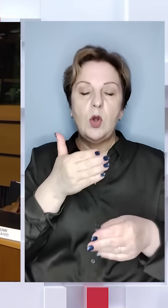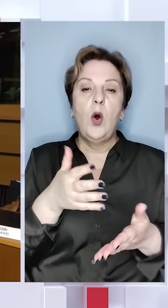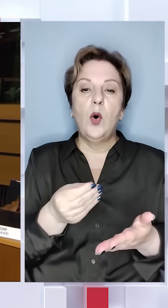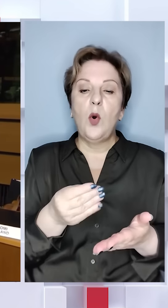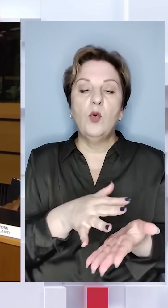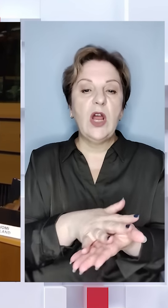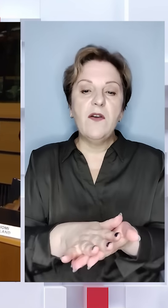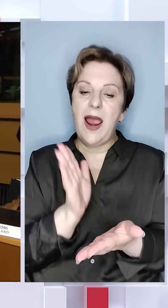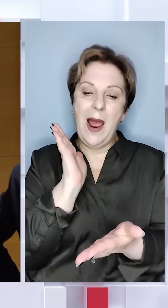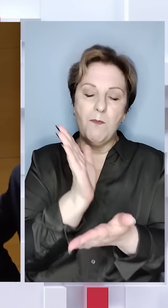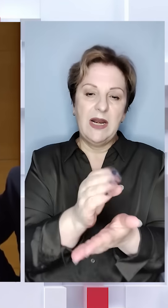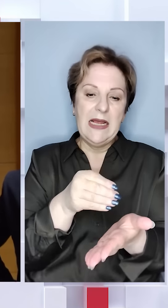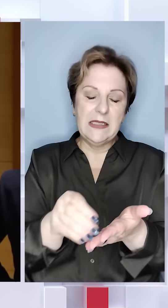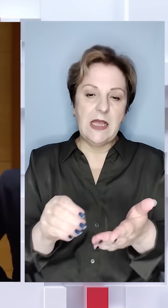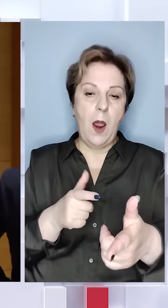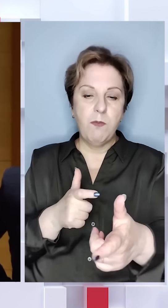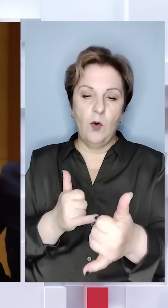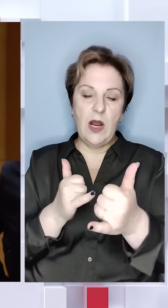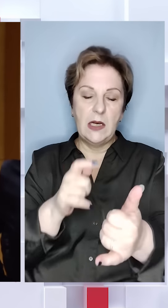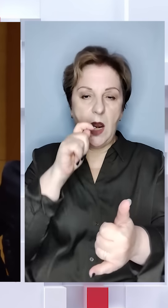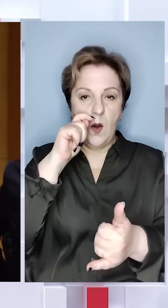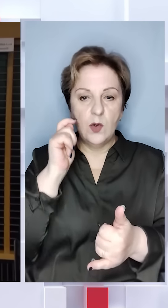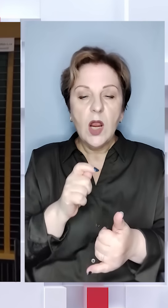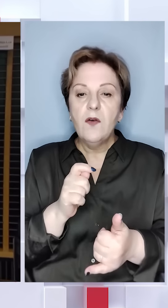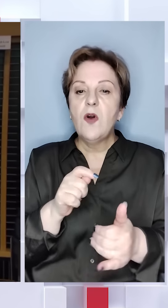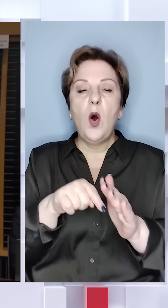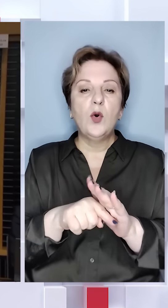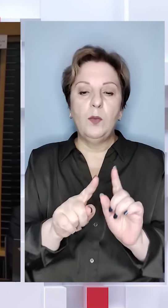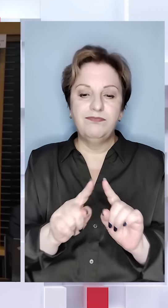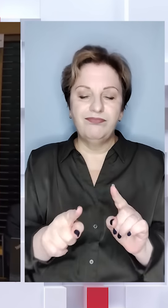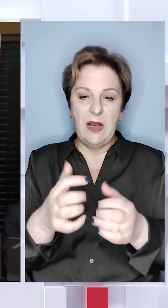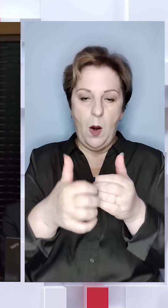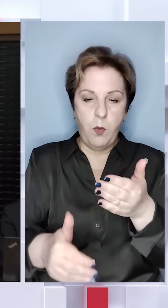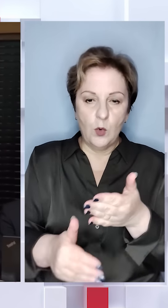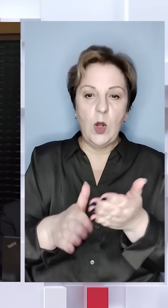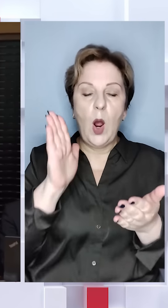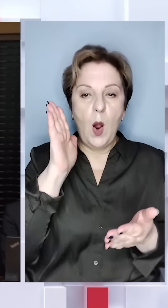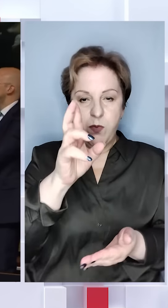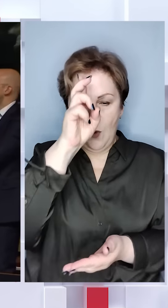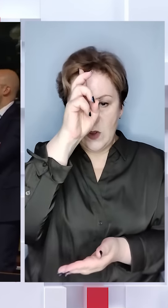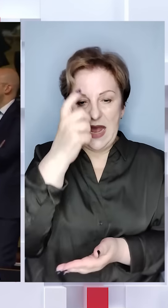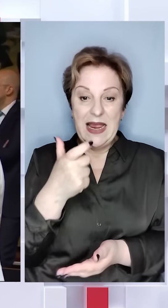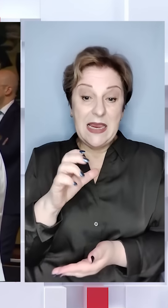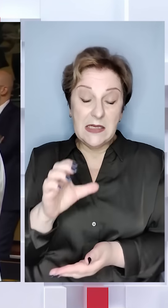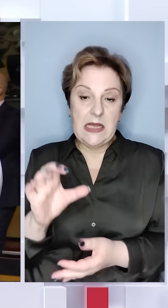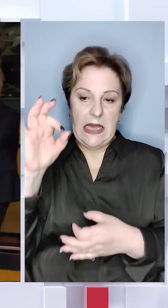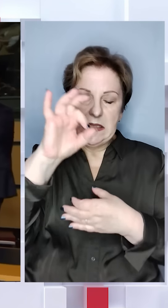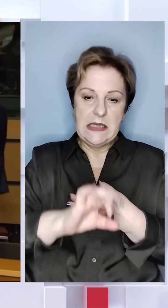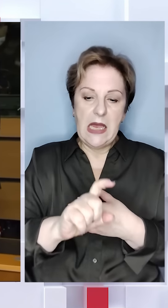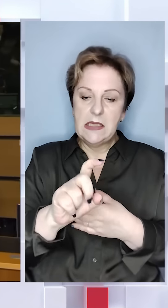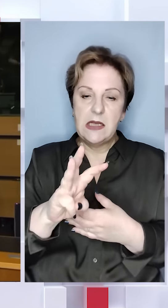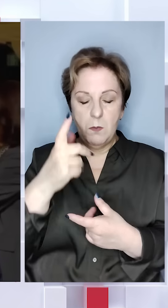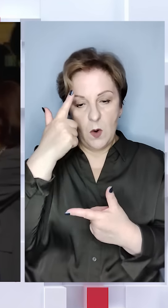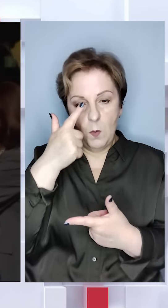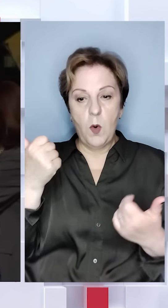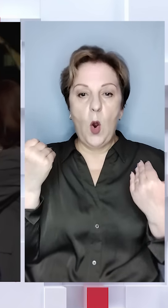Гроші витратять на прямій закупівлі зброї для України. У ролі своєрідних посередників виступатимуть країни ЄС, і західні ЗМІ